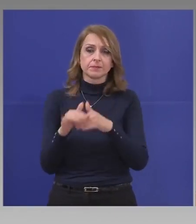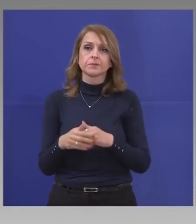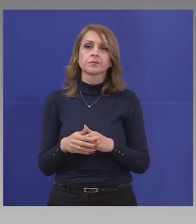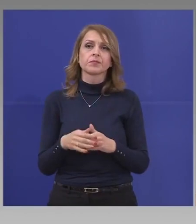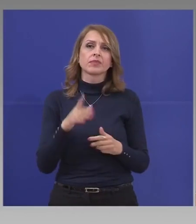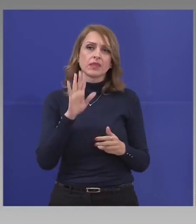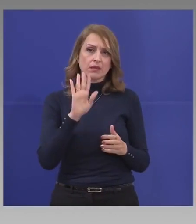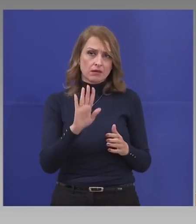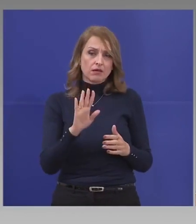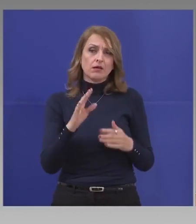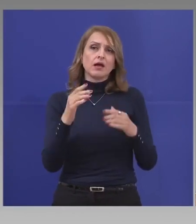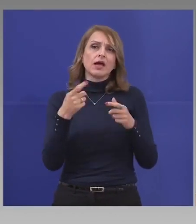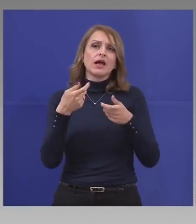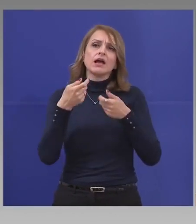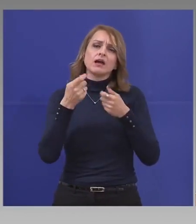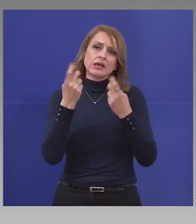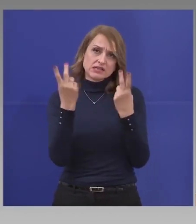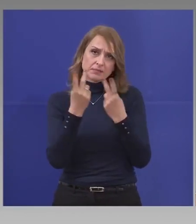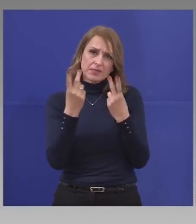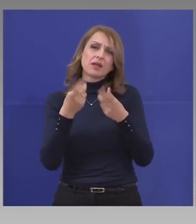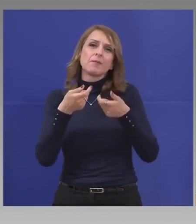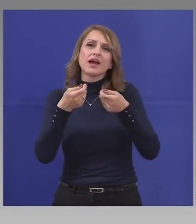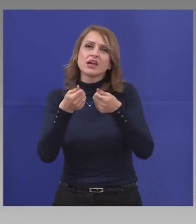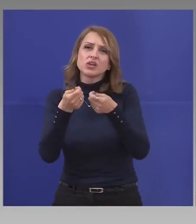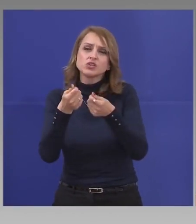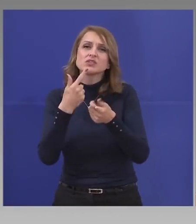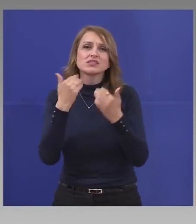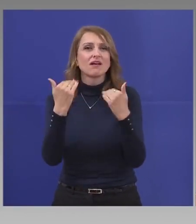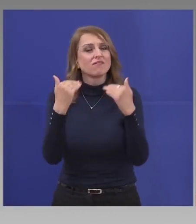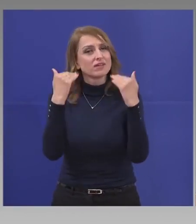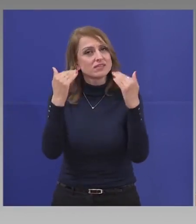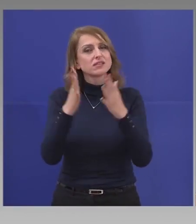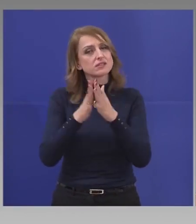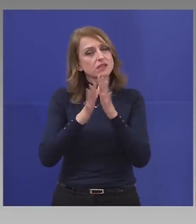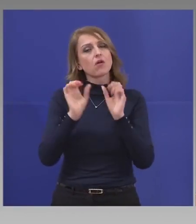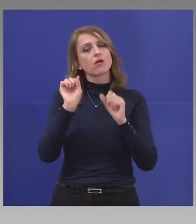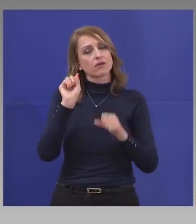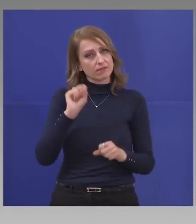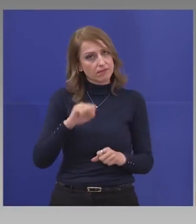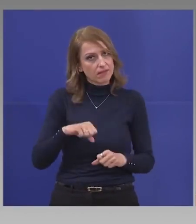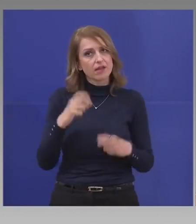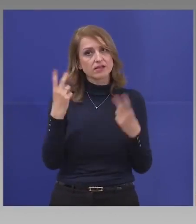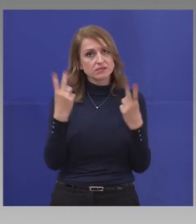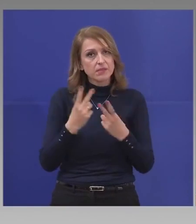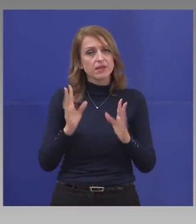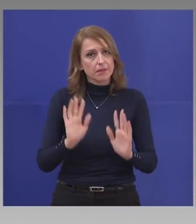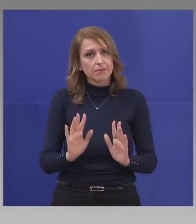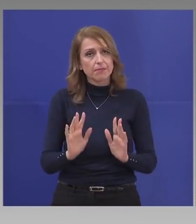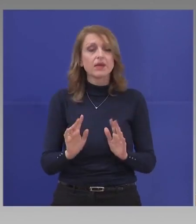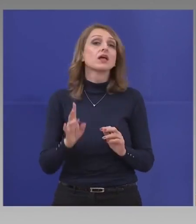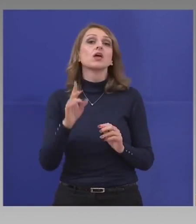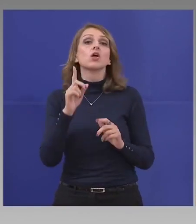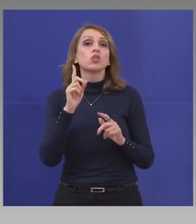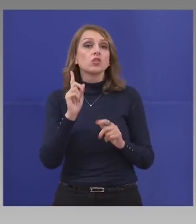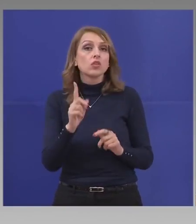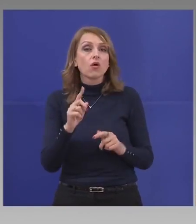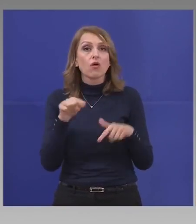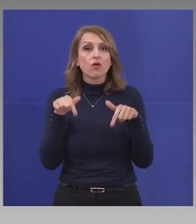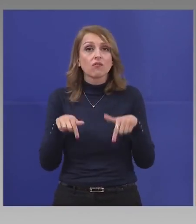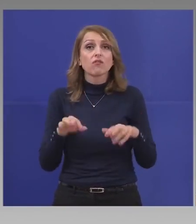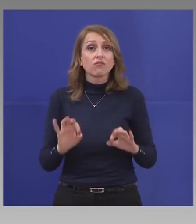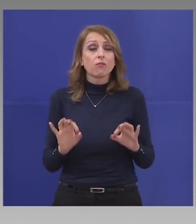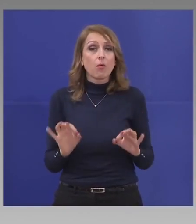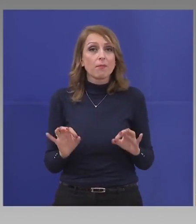Грижите е да са насочени към възрастните хора, защото те са основните потерпевши. Но точно в този момент, в една така